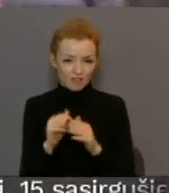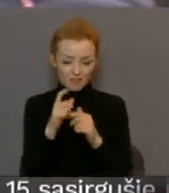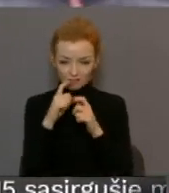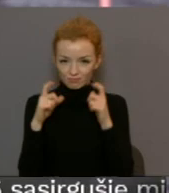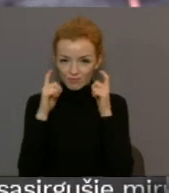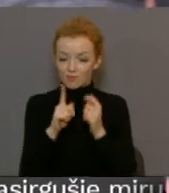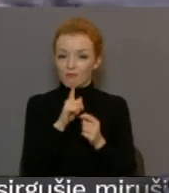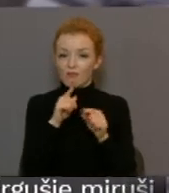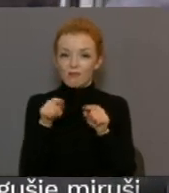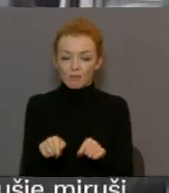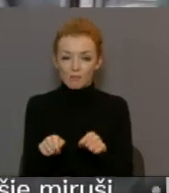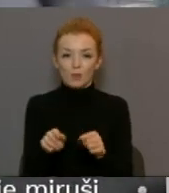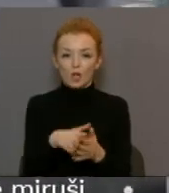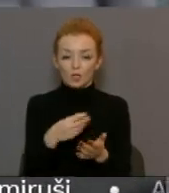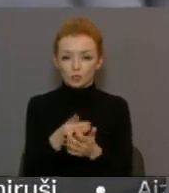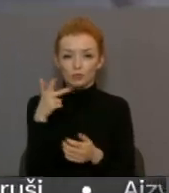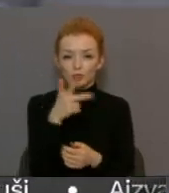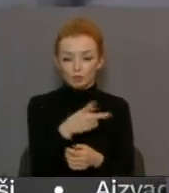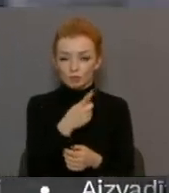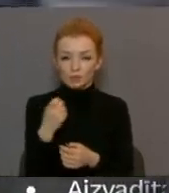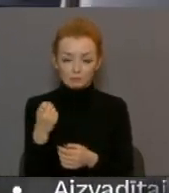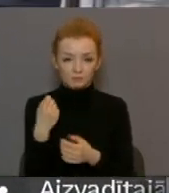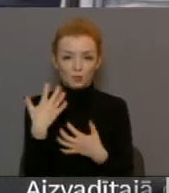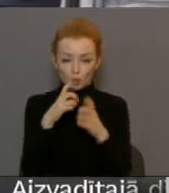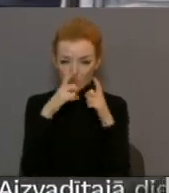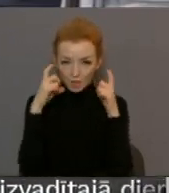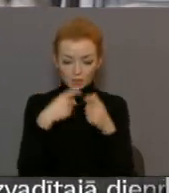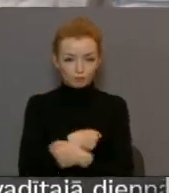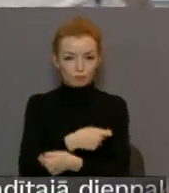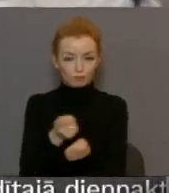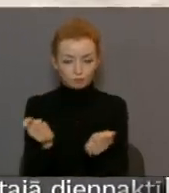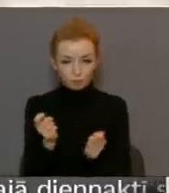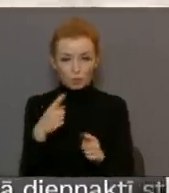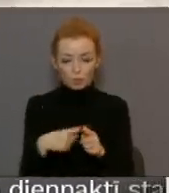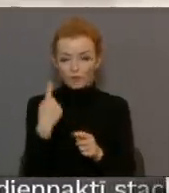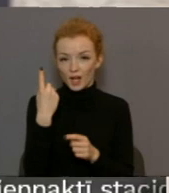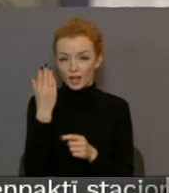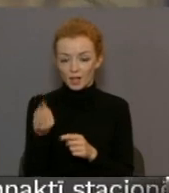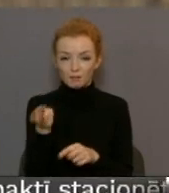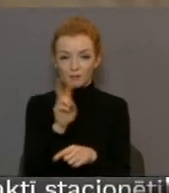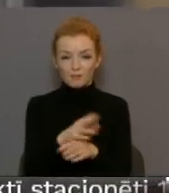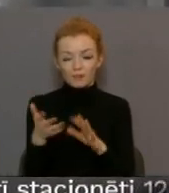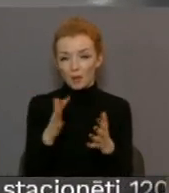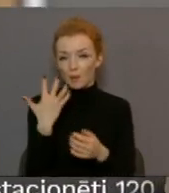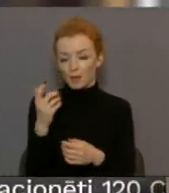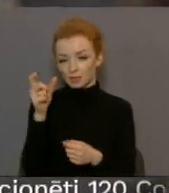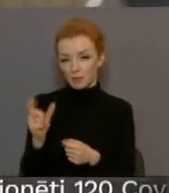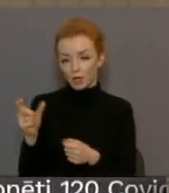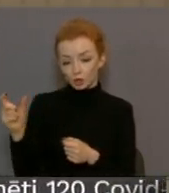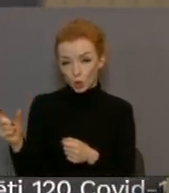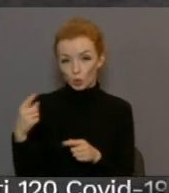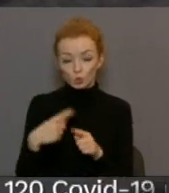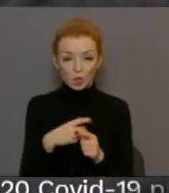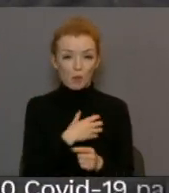Liepājā līdz šim izņemts vairāk nekā 3100 sejas masku. Vienā dienā pēc šiem aizsargu līdzekļiem ierodoties vidēji piecas personas. Kā